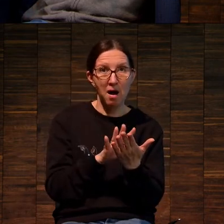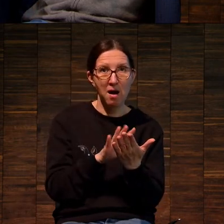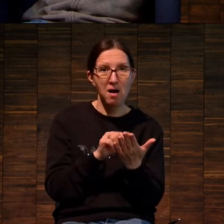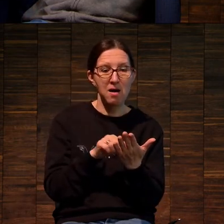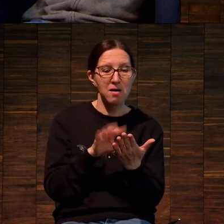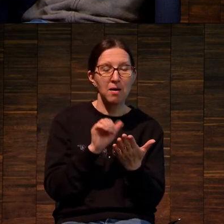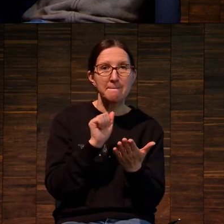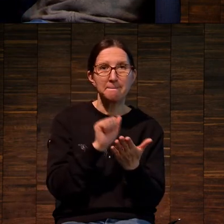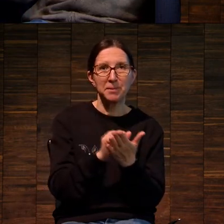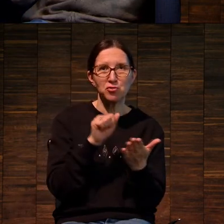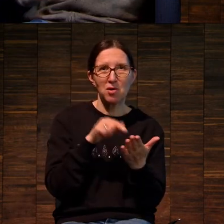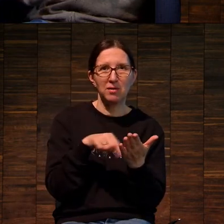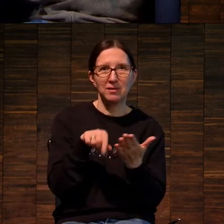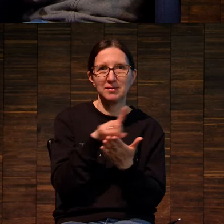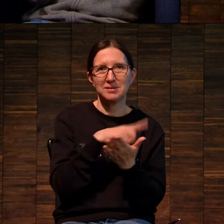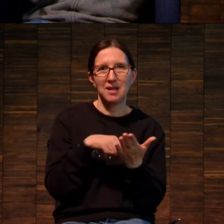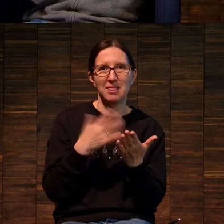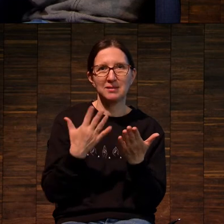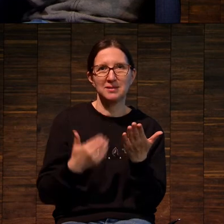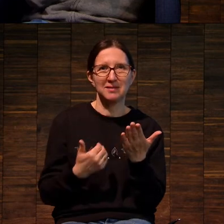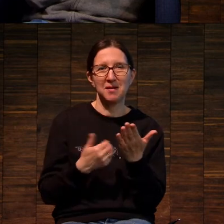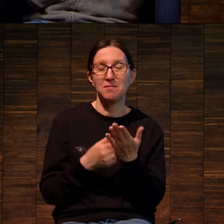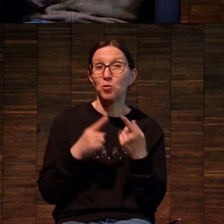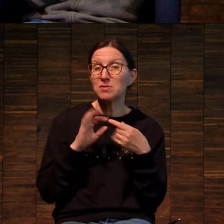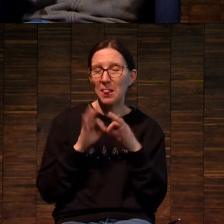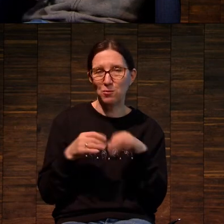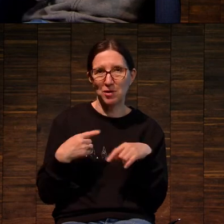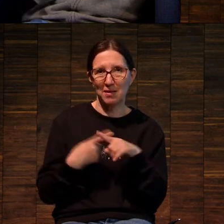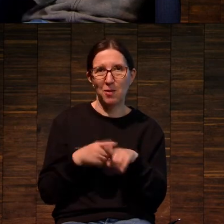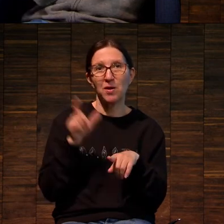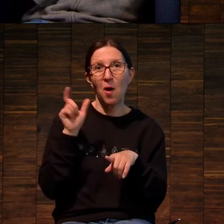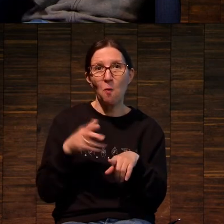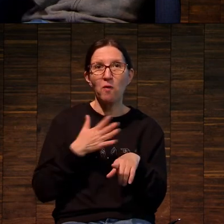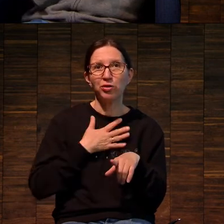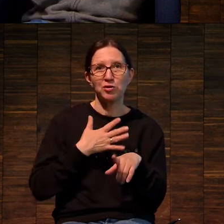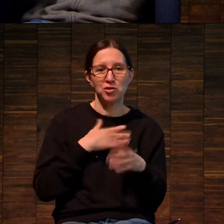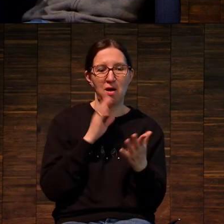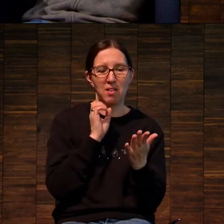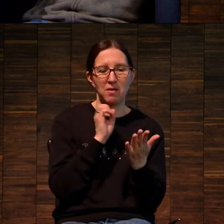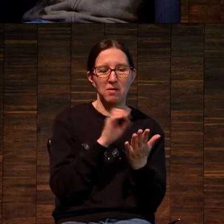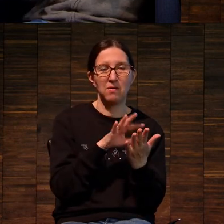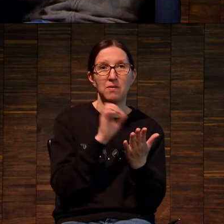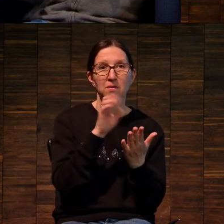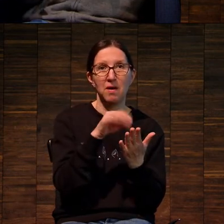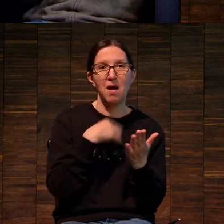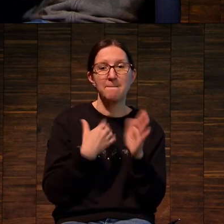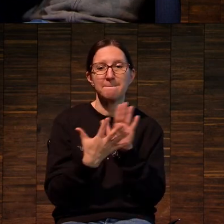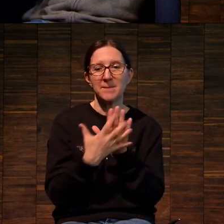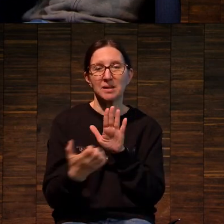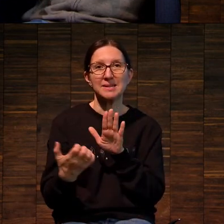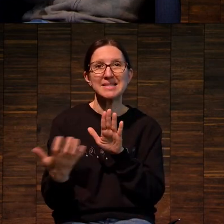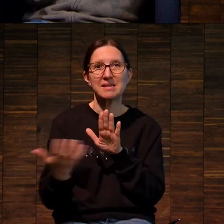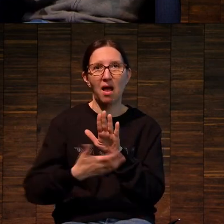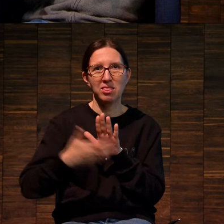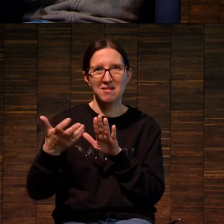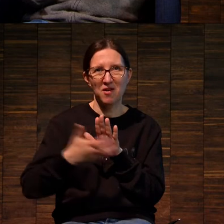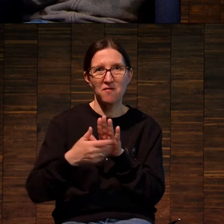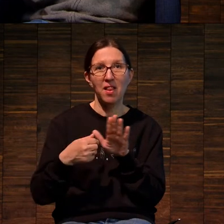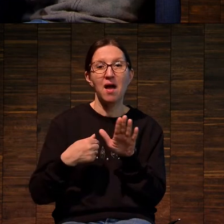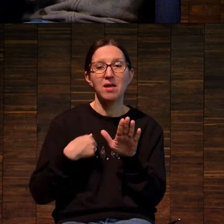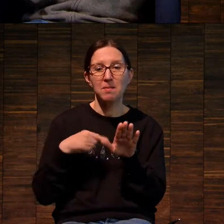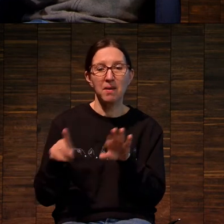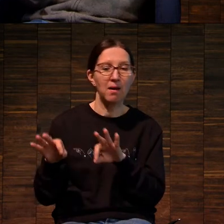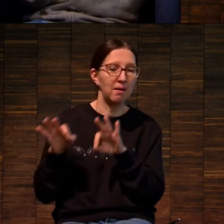сложная достаточно технология, но вот он делал, он дышал на зеркало, сканировал, и мы воспроизводим это